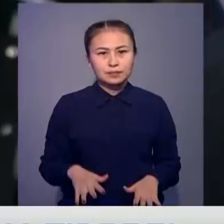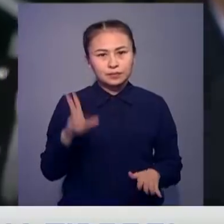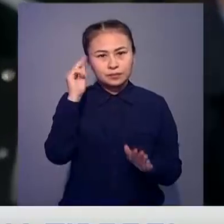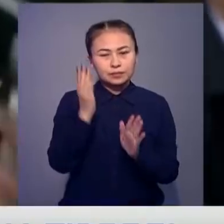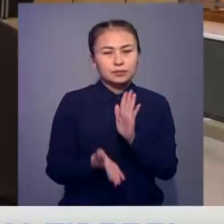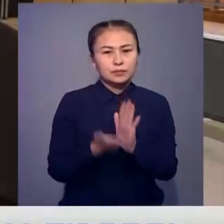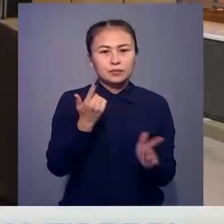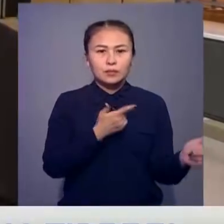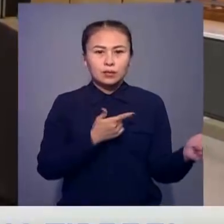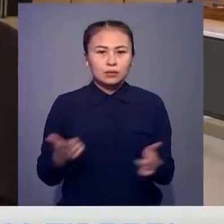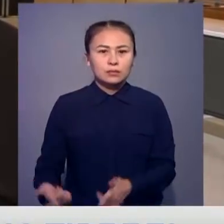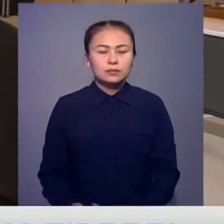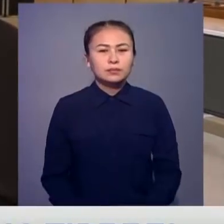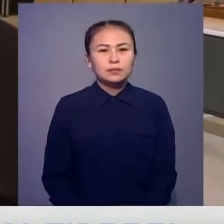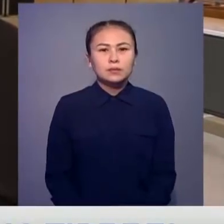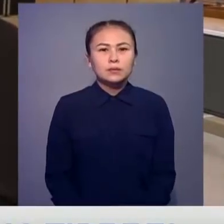созуға дайын.